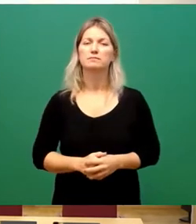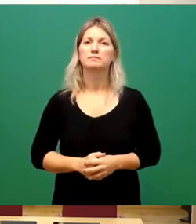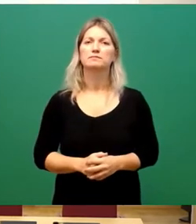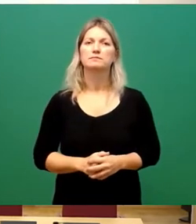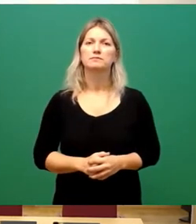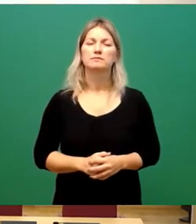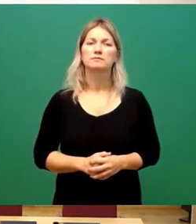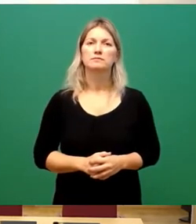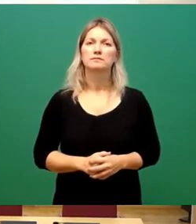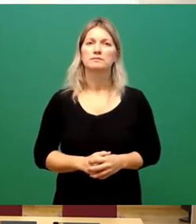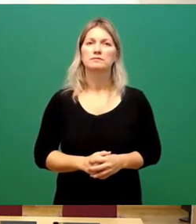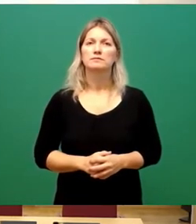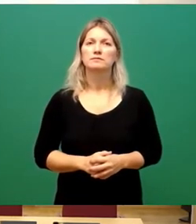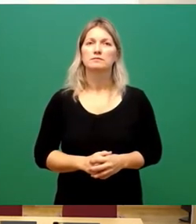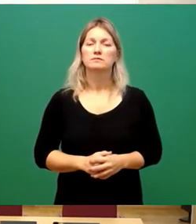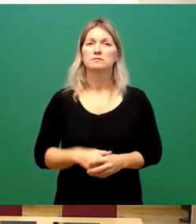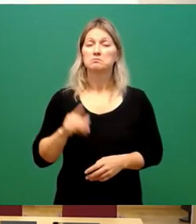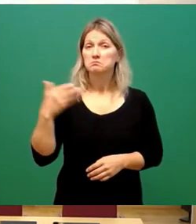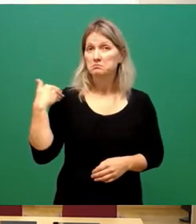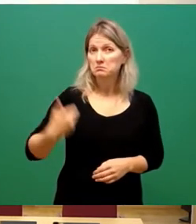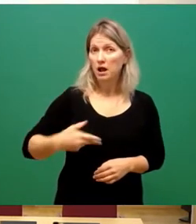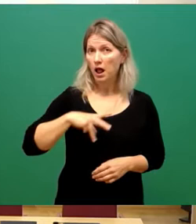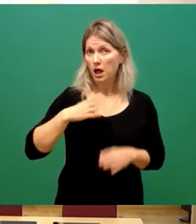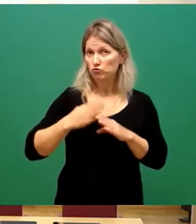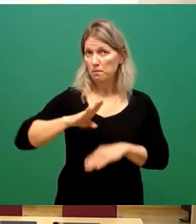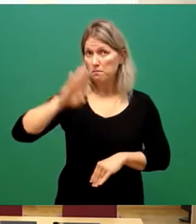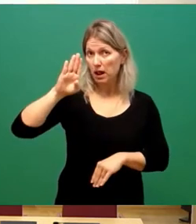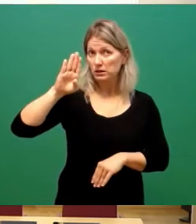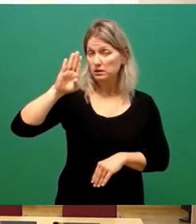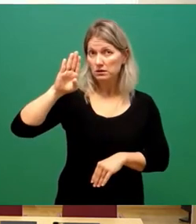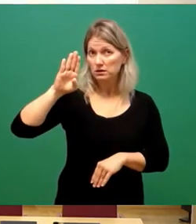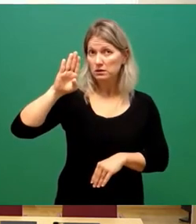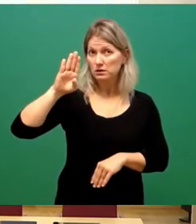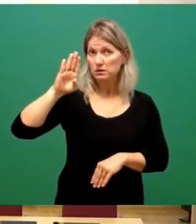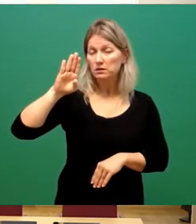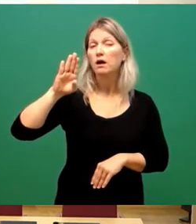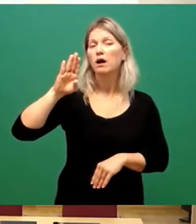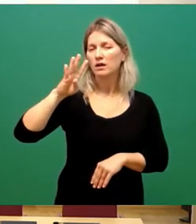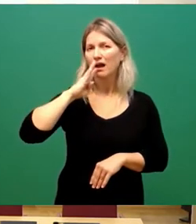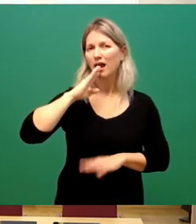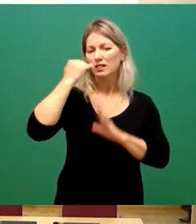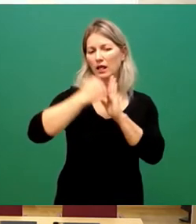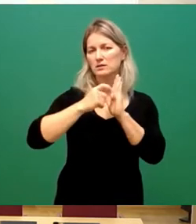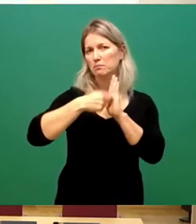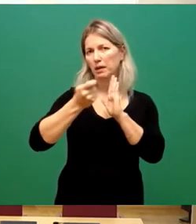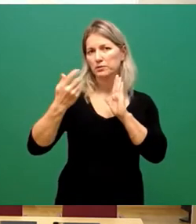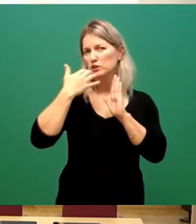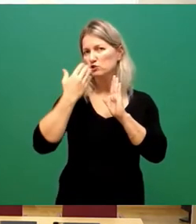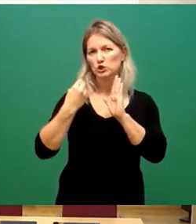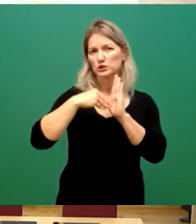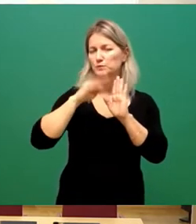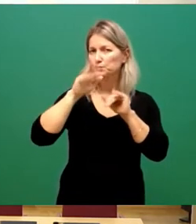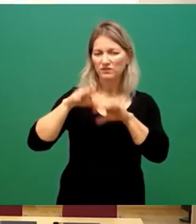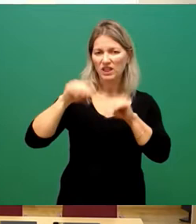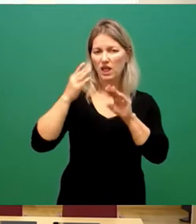Sie haben sich schon viel lange gemeldet, dann sind Sie wieder von der Rednerliste gestrichen und es beginnt von vorne, Herr